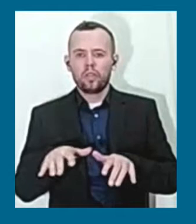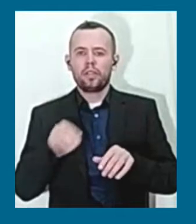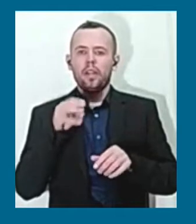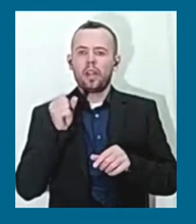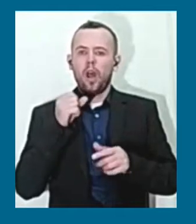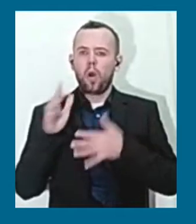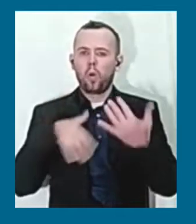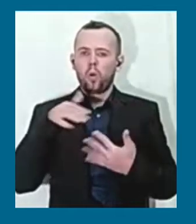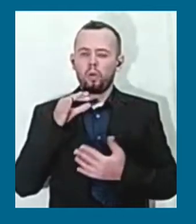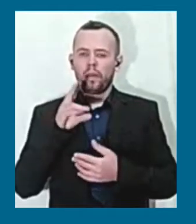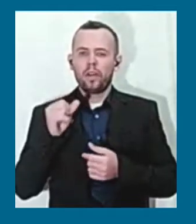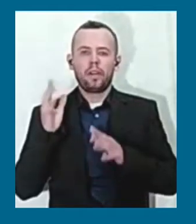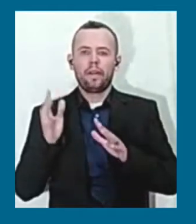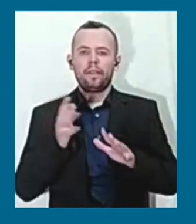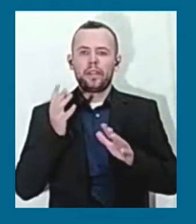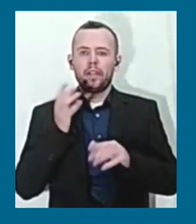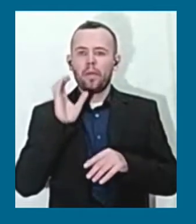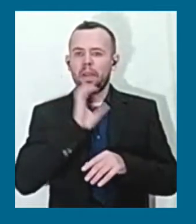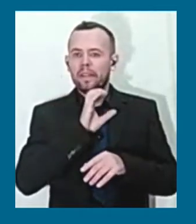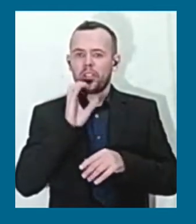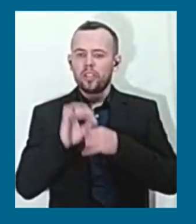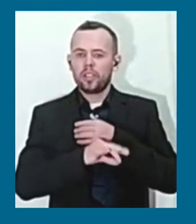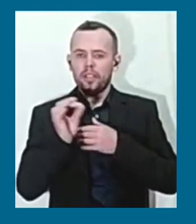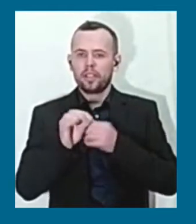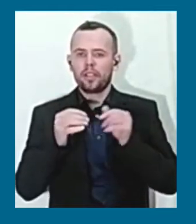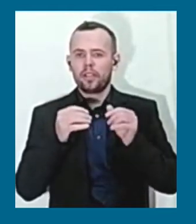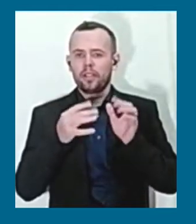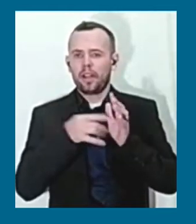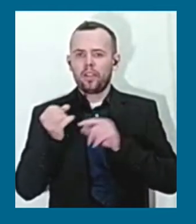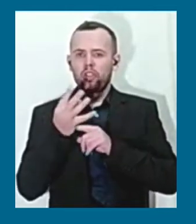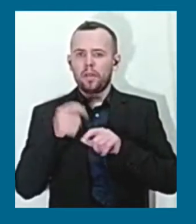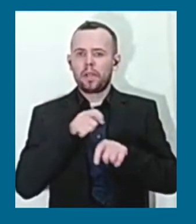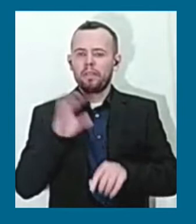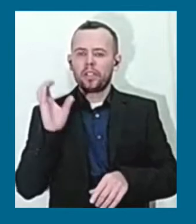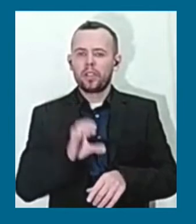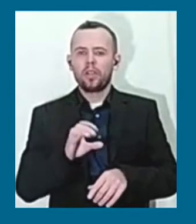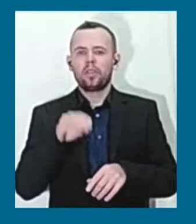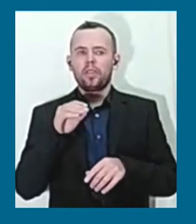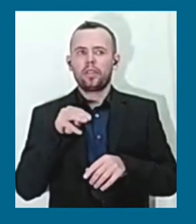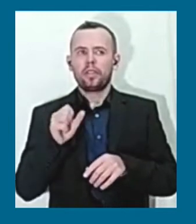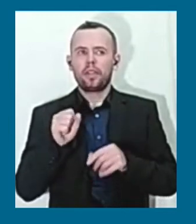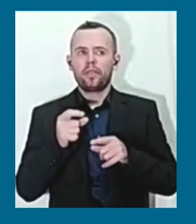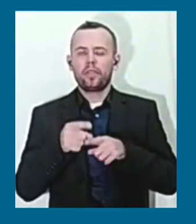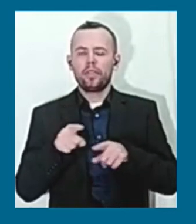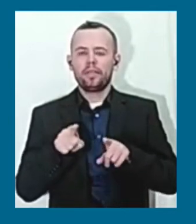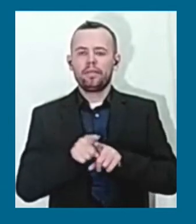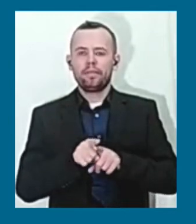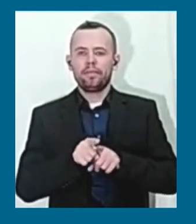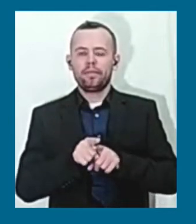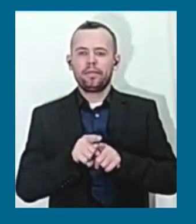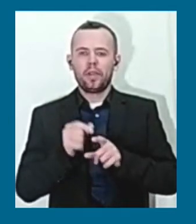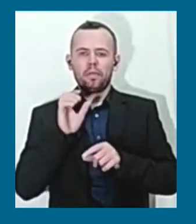північно-східний 9-14 метрів в секунду, також очікується пориви північно-східного вітру